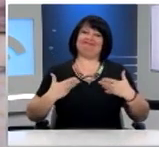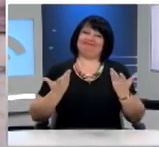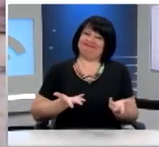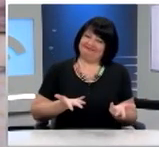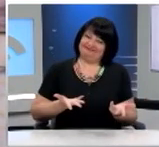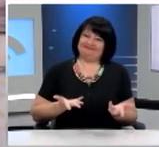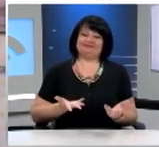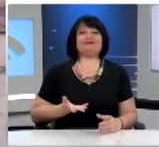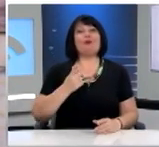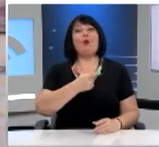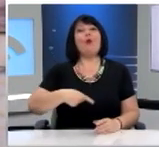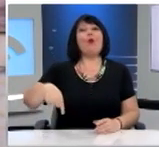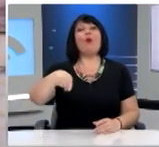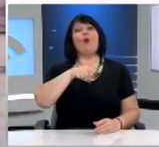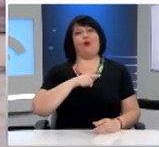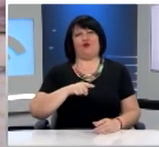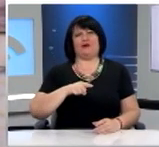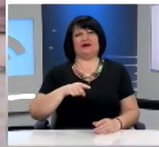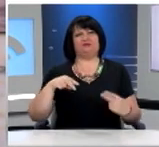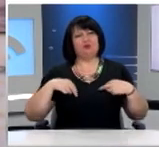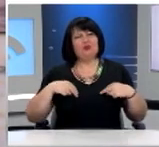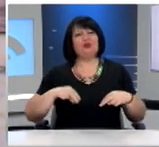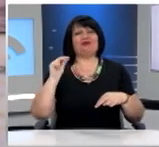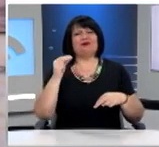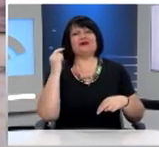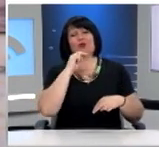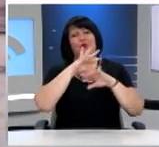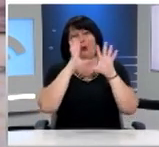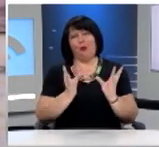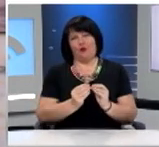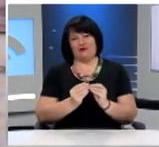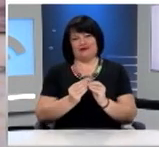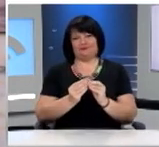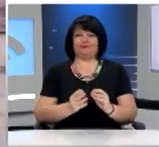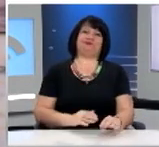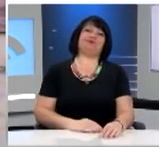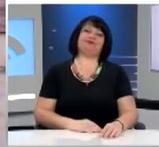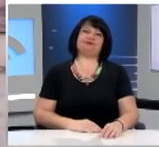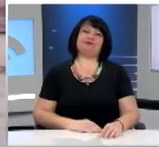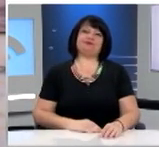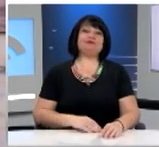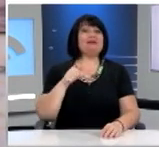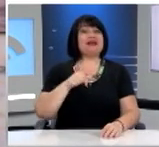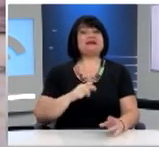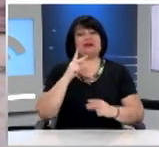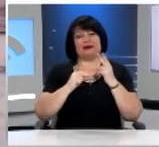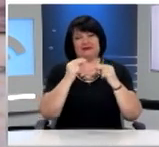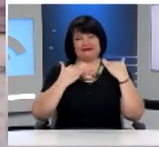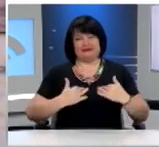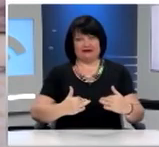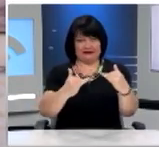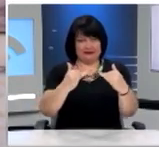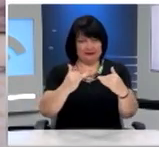όλη η πολιτιακή και πολιτική ηγεσία της χώρας. Στη σημερινή συνεδρίαση